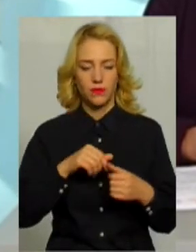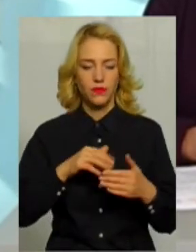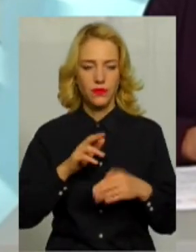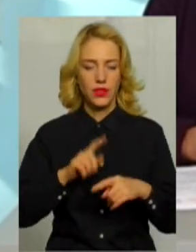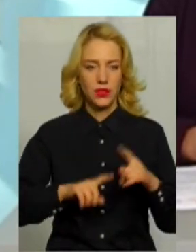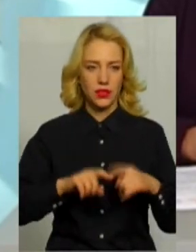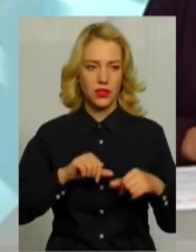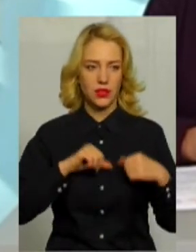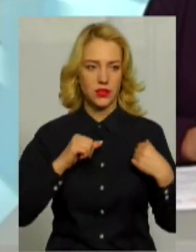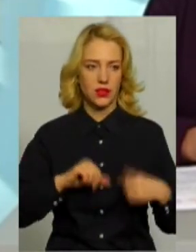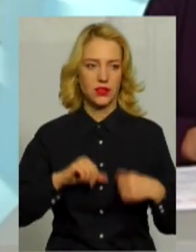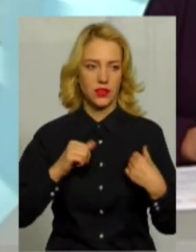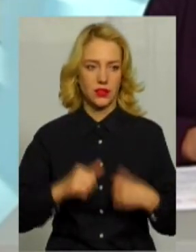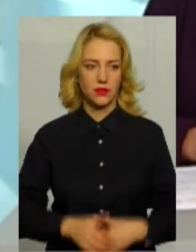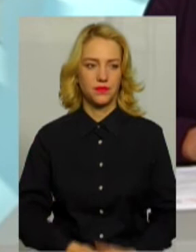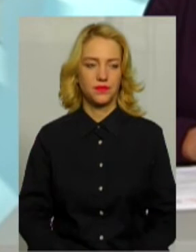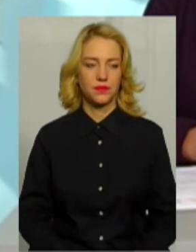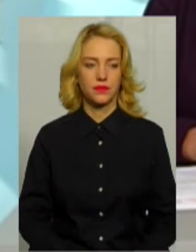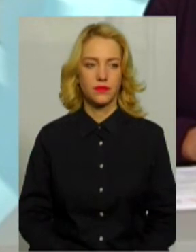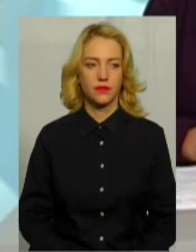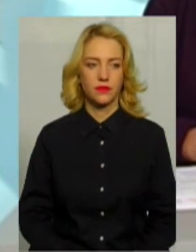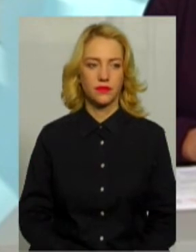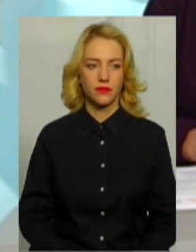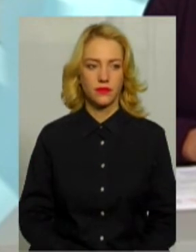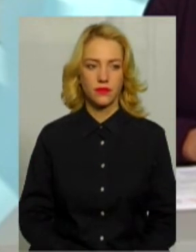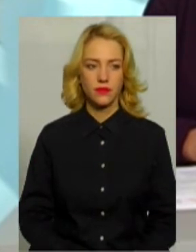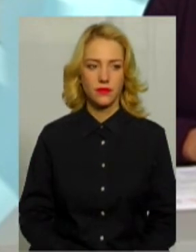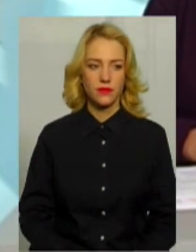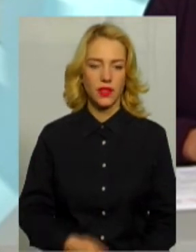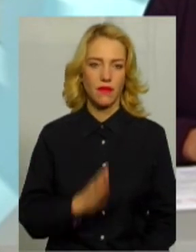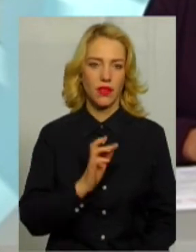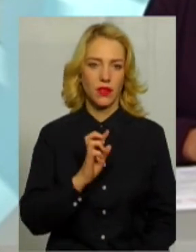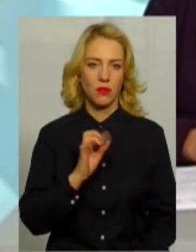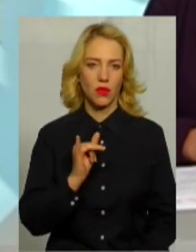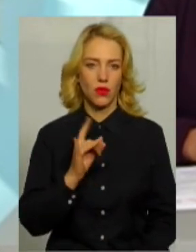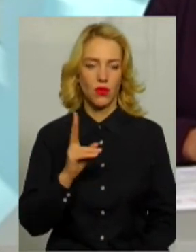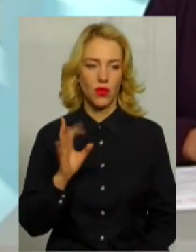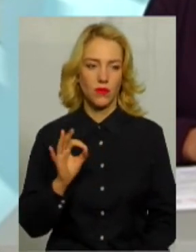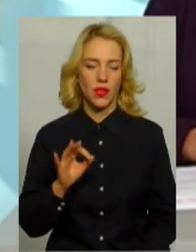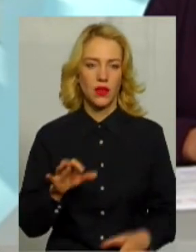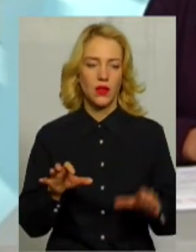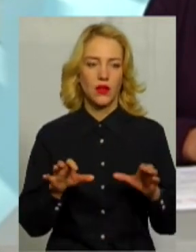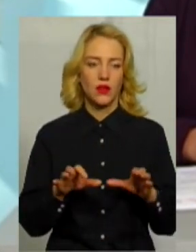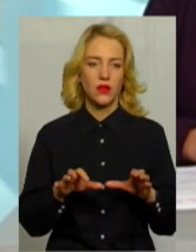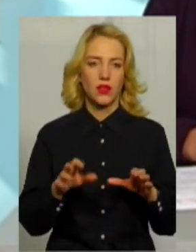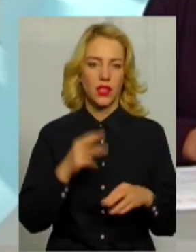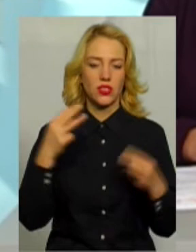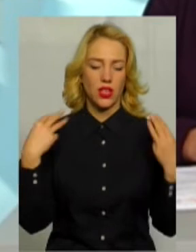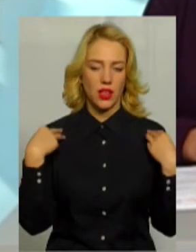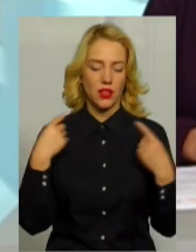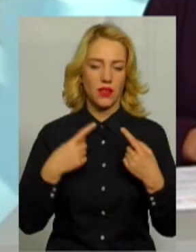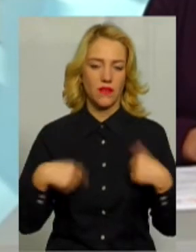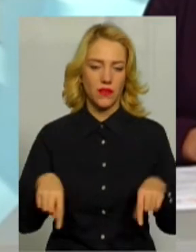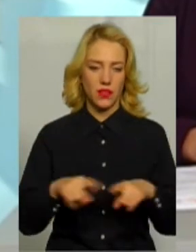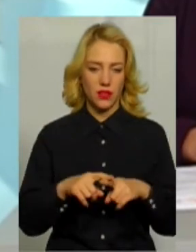сердець». Вітаю вас, пані Олеся. Доброго вечора. І Вадим Борко, голова, перепрошую, начальник відділу